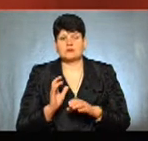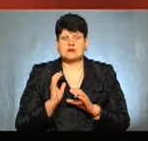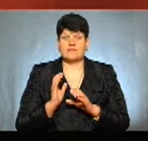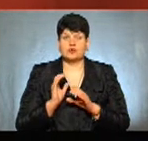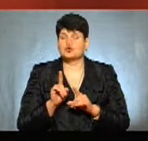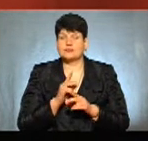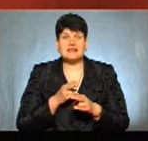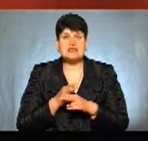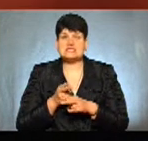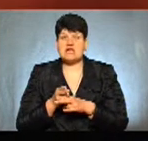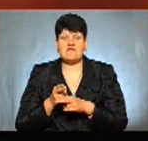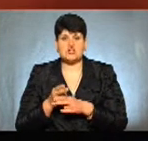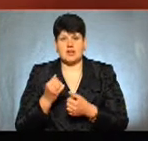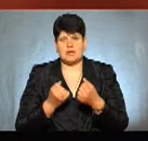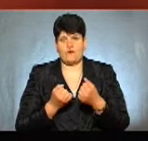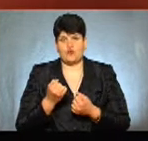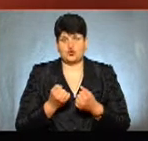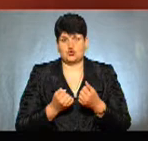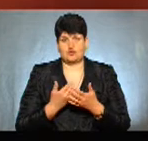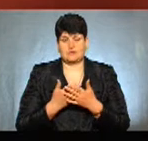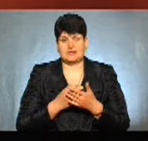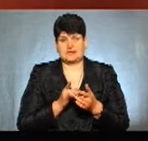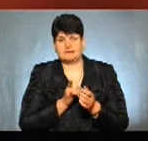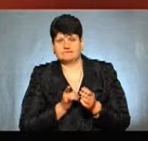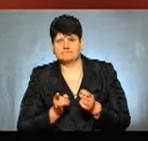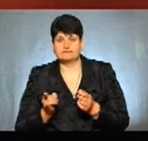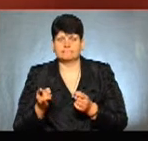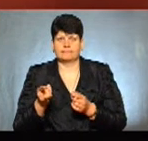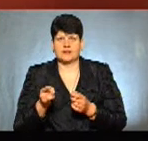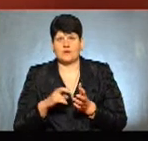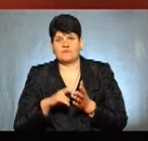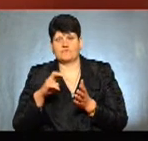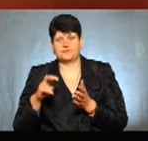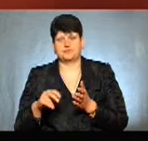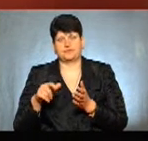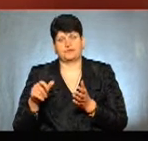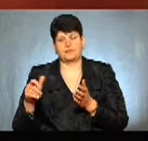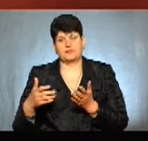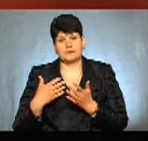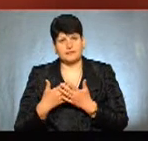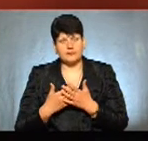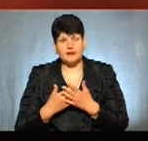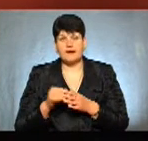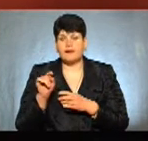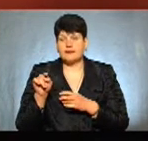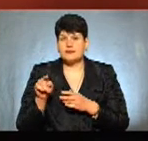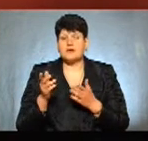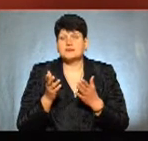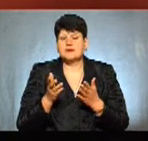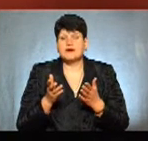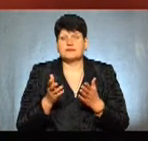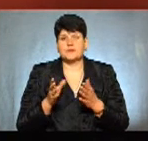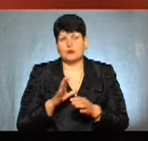щоб не заважали водію, наприклад, заїздити в кармани для висадки пасажирів. І там, де воно, в принципі,